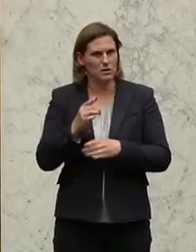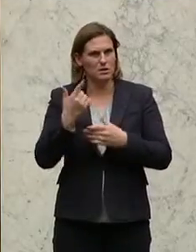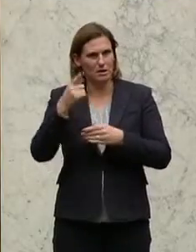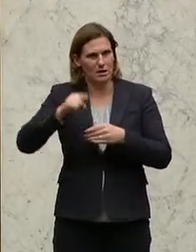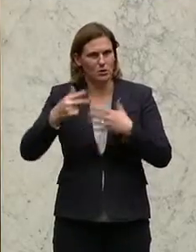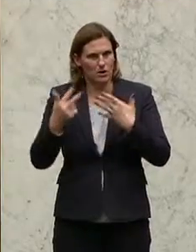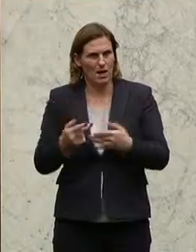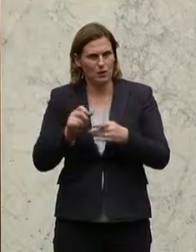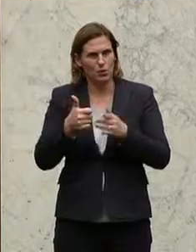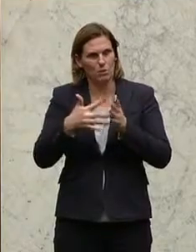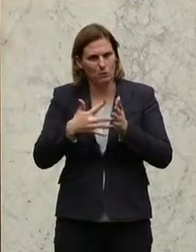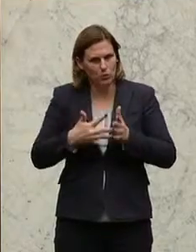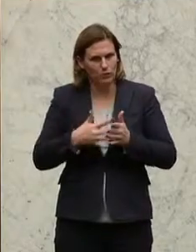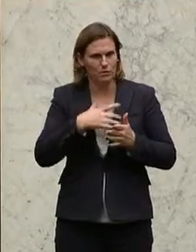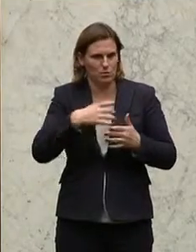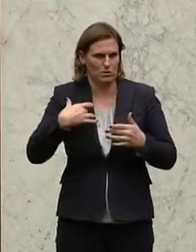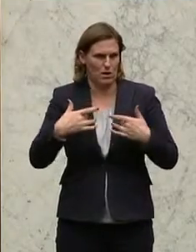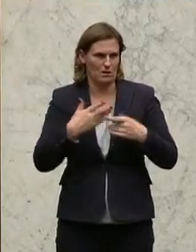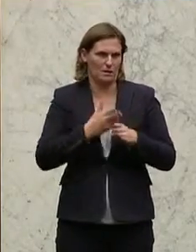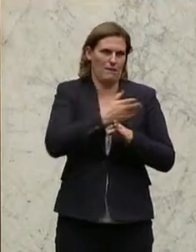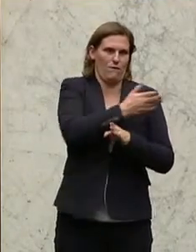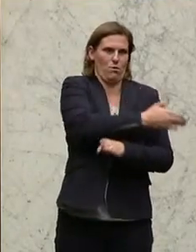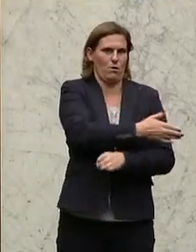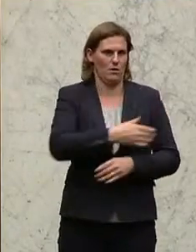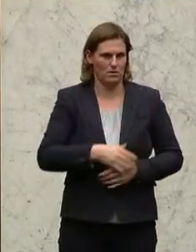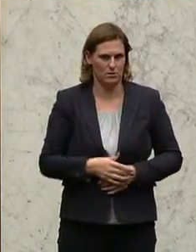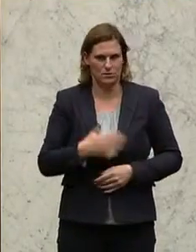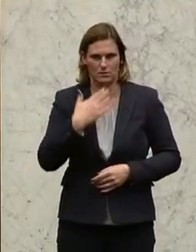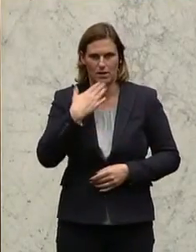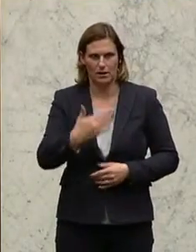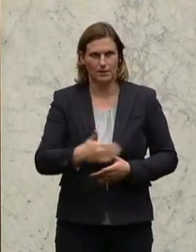prüfen wir den Burgtheater. Danke. Sagt Erwin Angerer von der FPÖ.